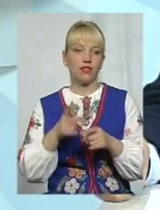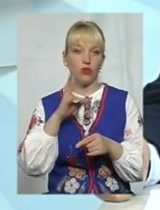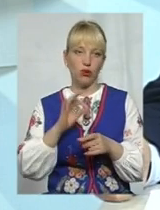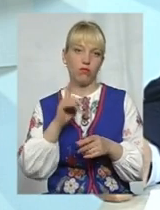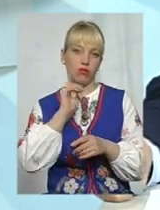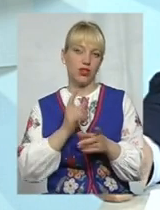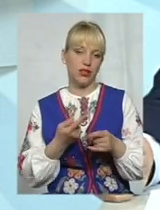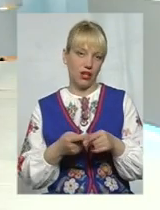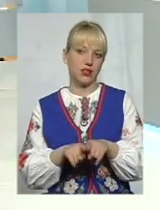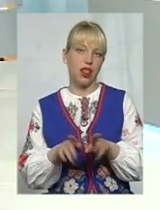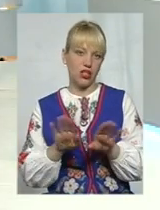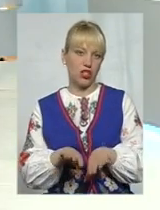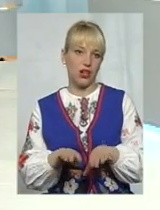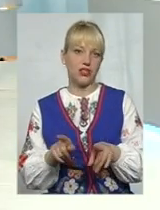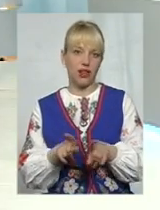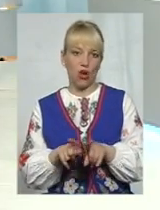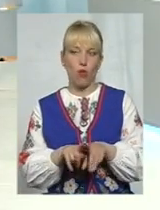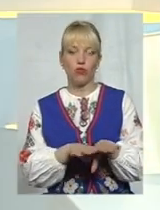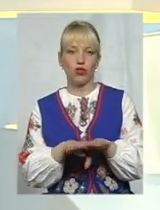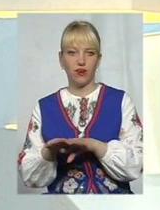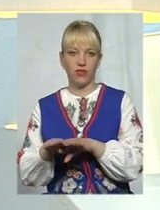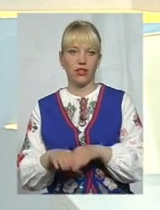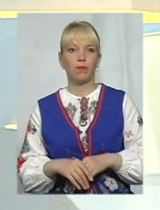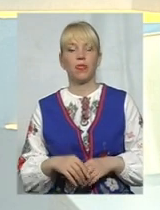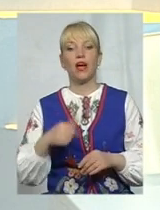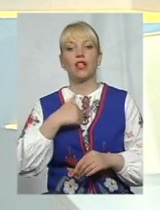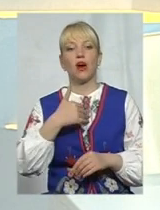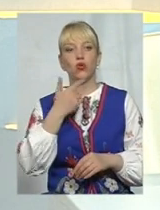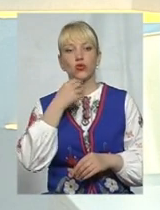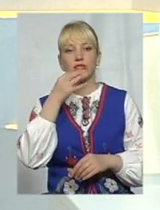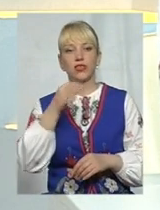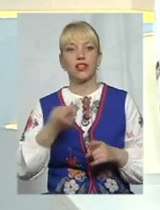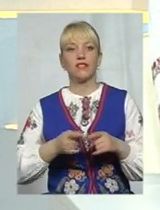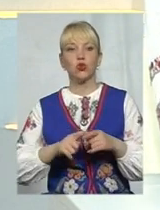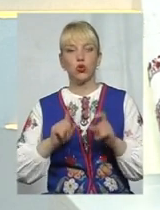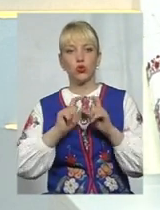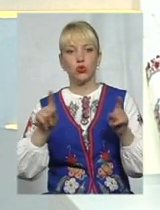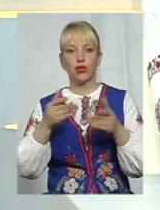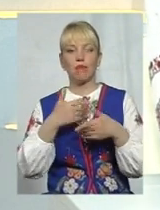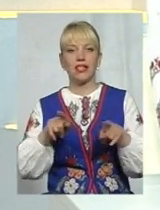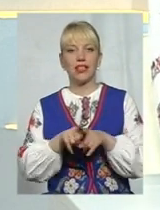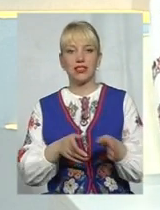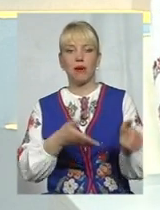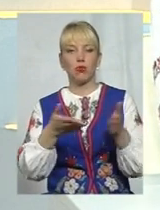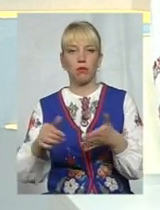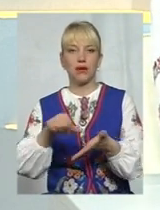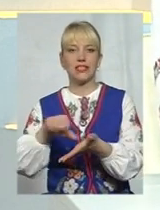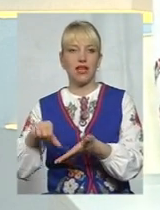залишається на такому удрівні. Дякую за відповідь. Власне, я хочу сказати, що в цю студію ми теж запрошували представників